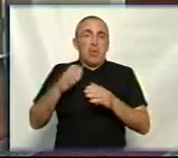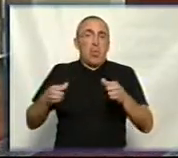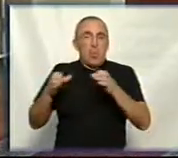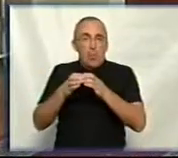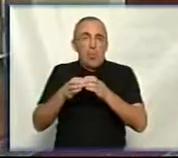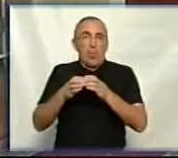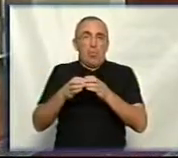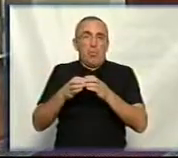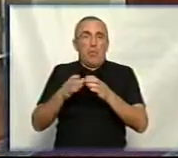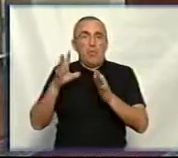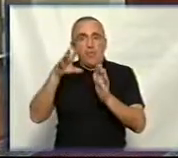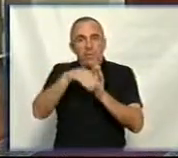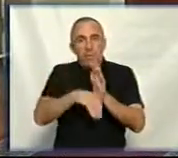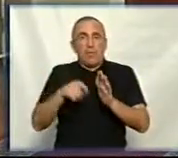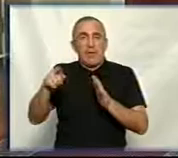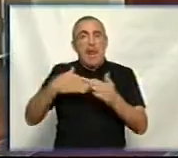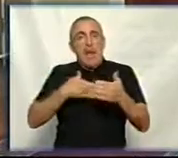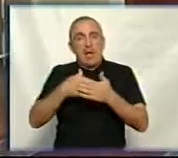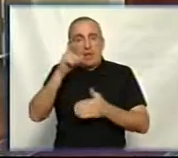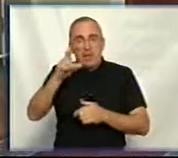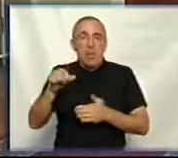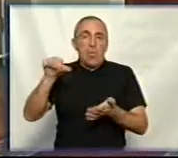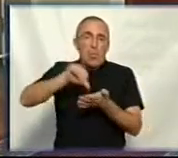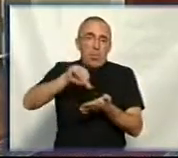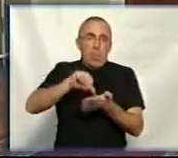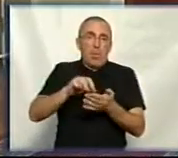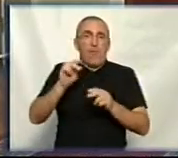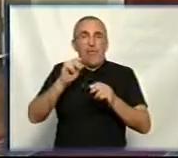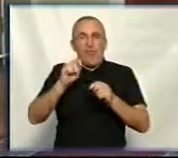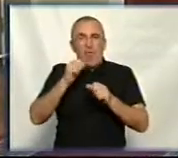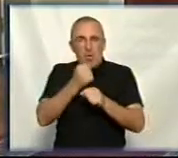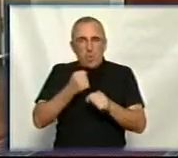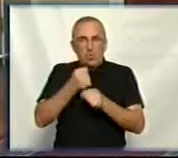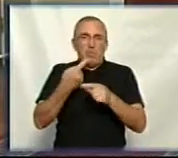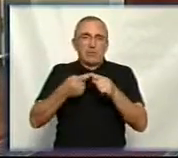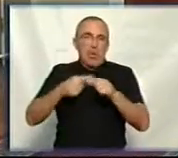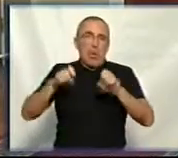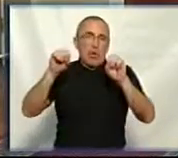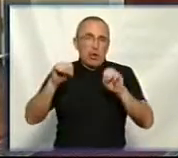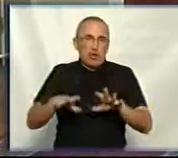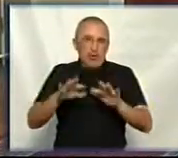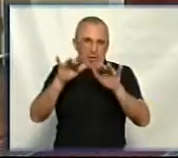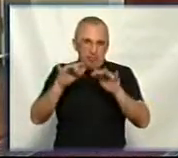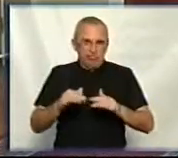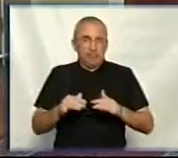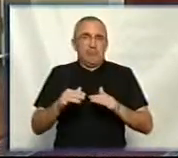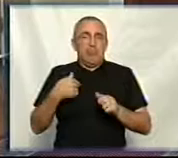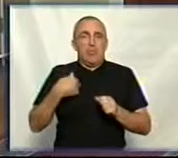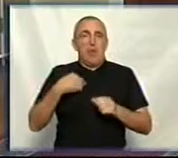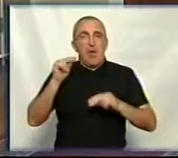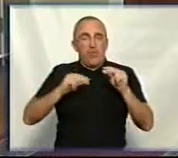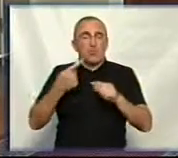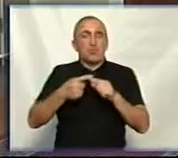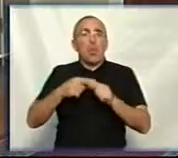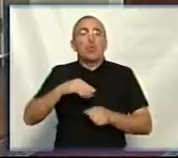в тому числі, включені і ті активісти, які приймали участь в розробці цього рішення. Так, я вважаю, цього